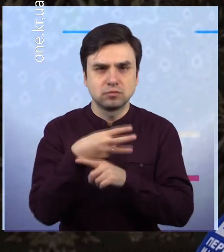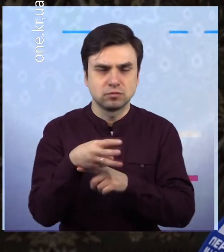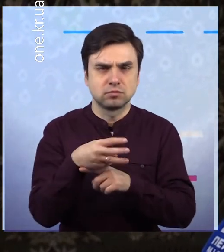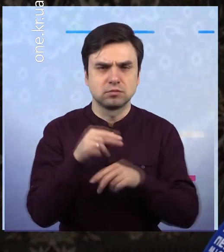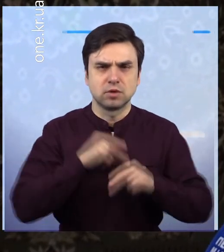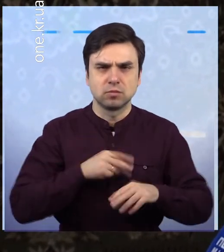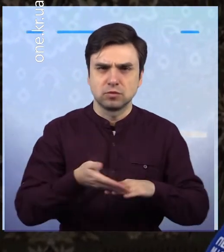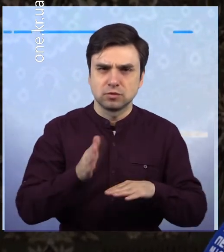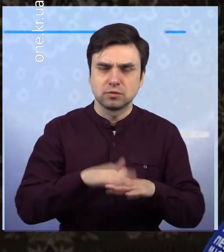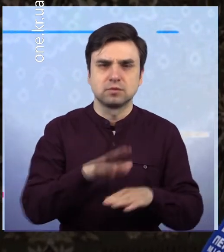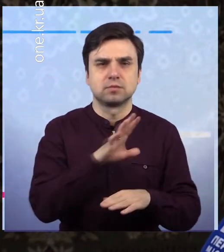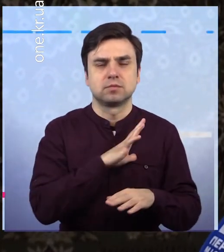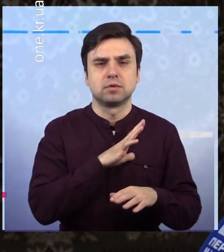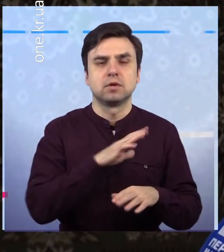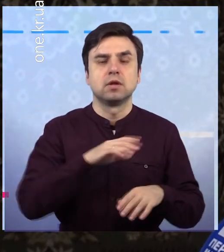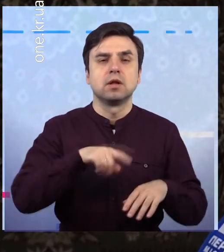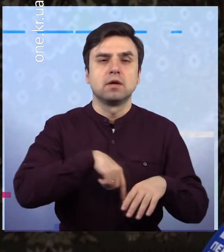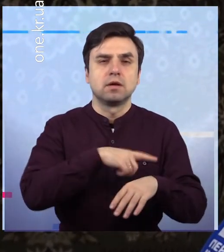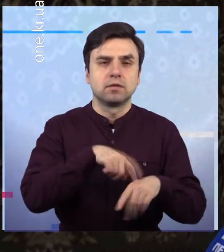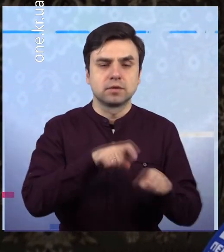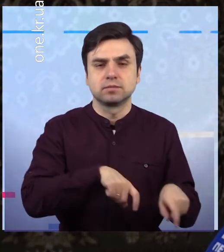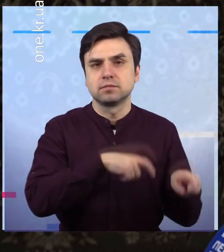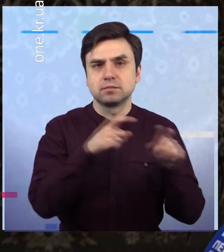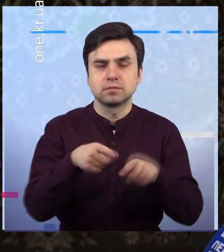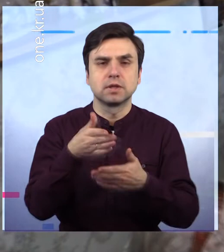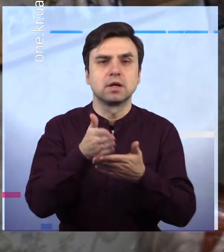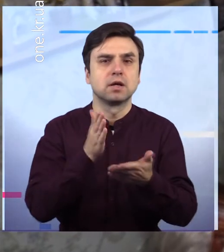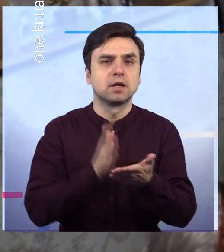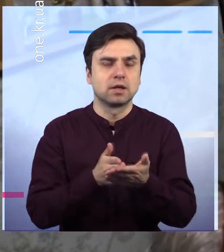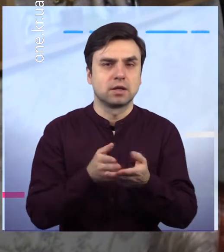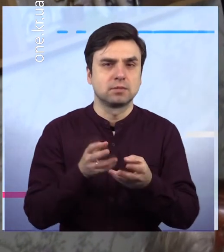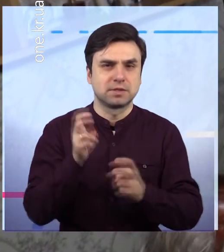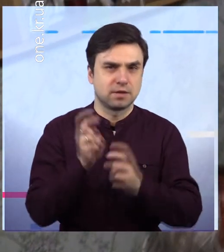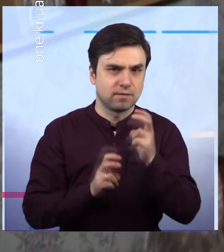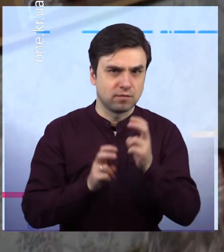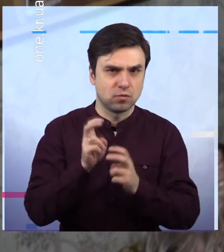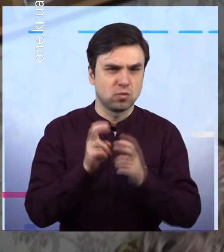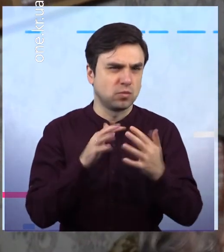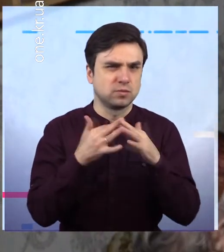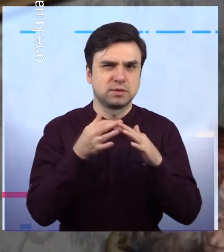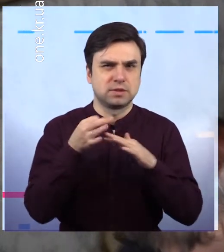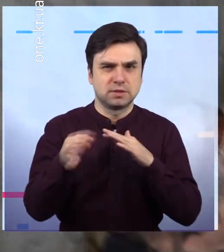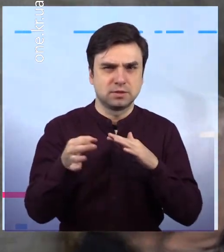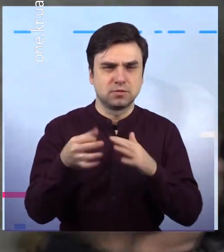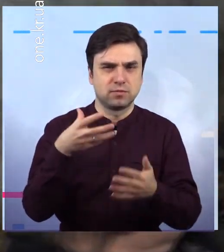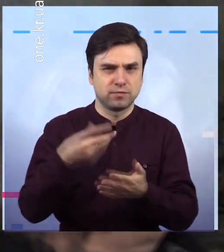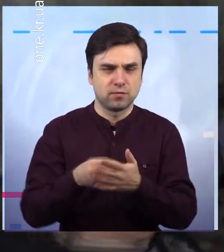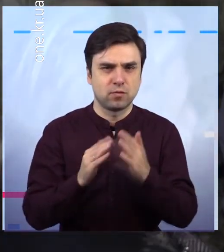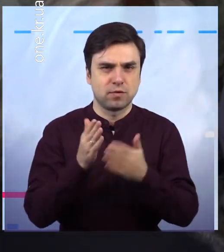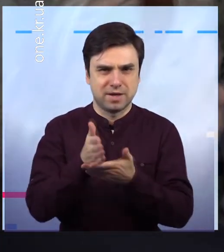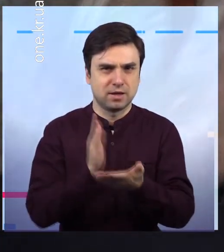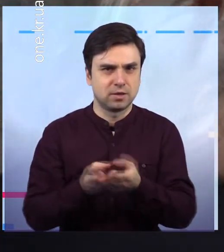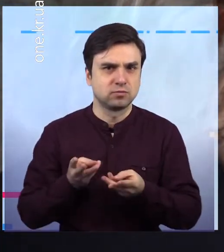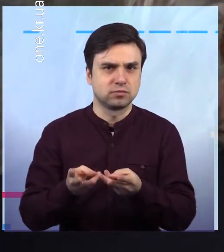хлібопікальню, там у їх у селі десь була хлібопікальня. Завітали на 100-річний ювілей Тетяни Федосіївним також